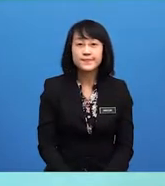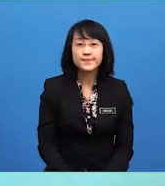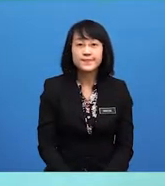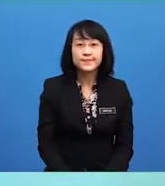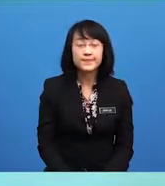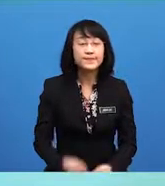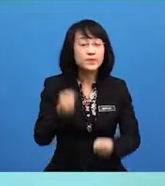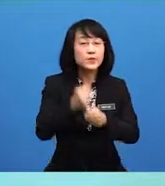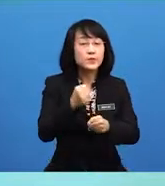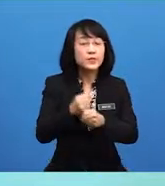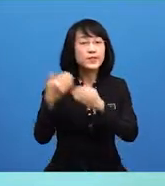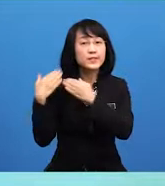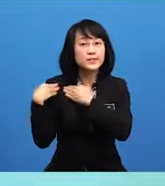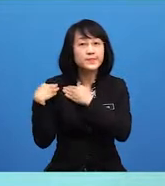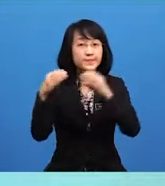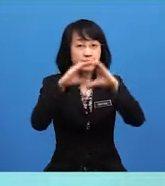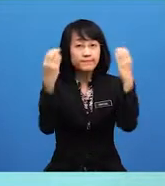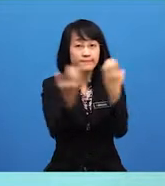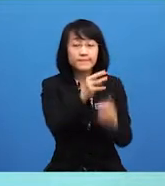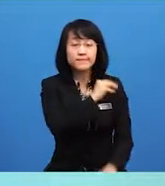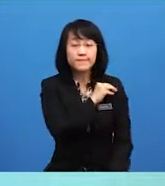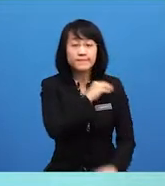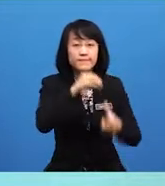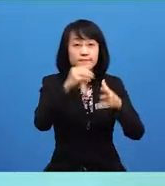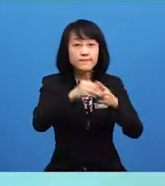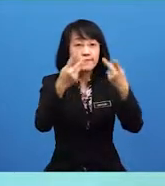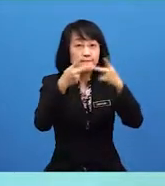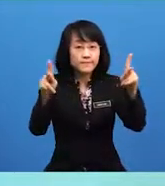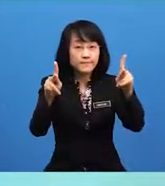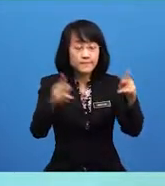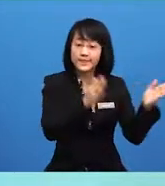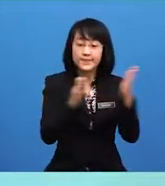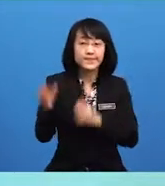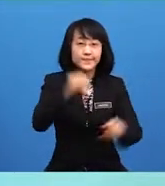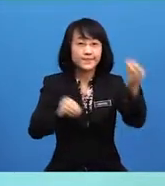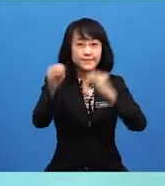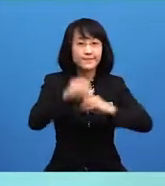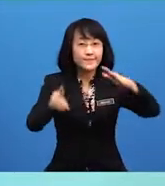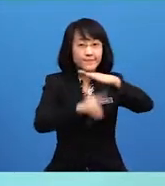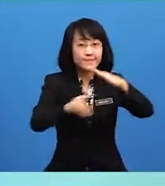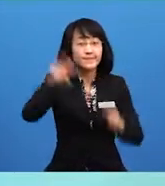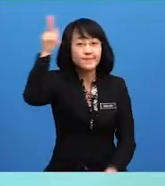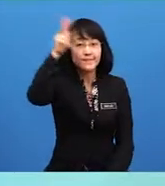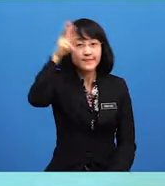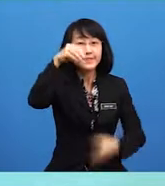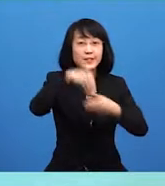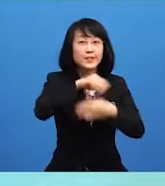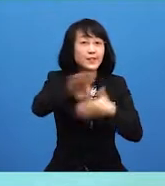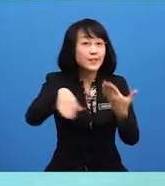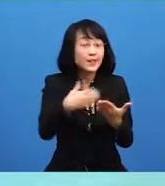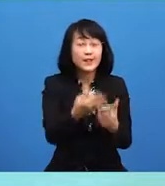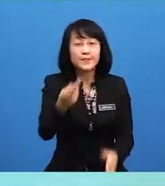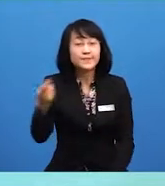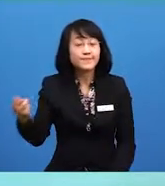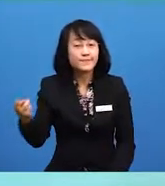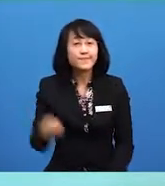Tugas jemaah menteri atau kabinet adalah membebal dasar-dasar kerajaan dalam semua perkara.